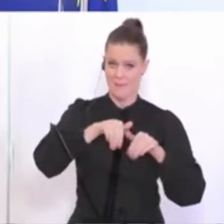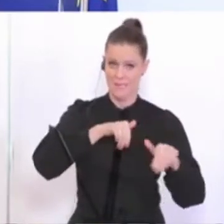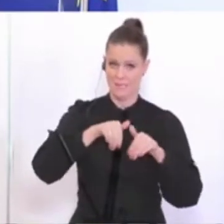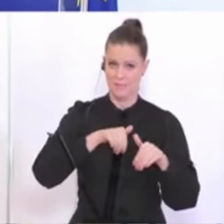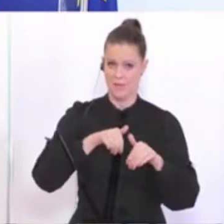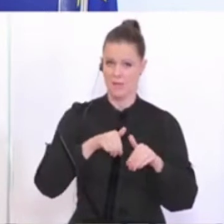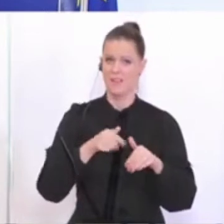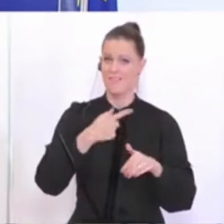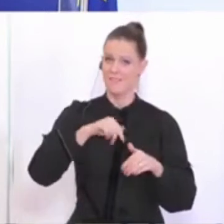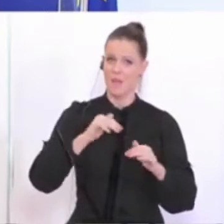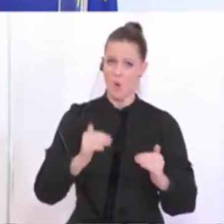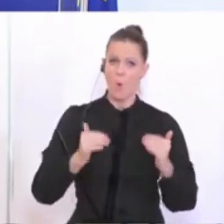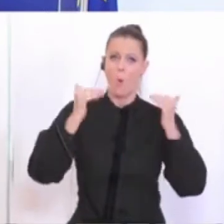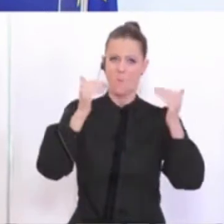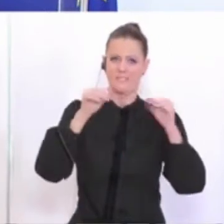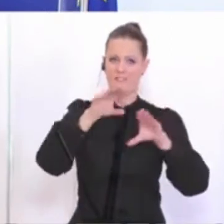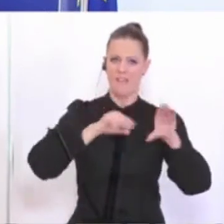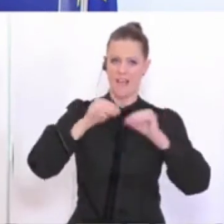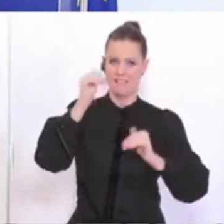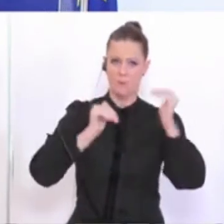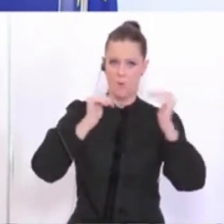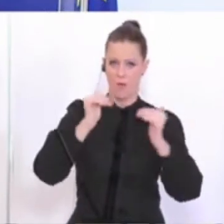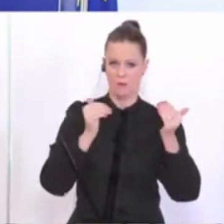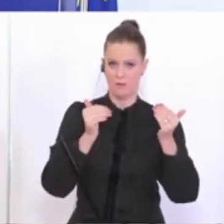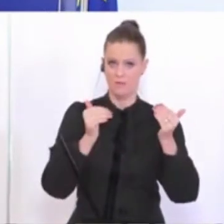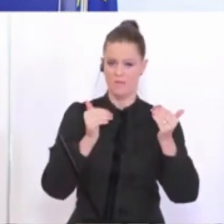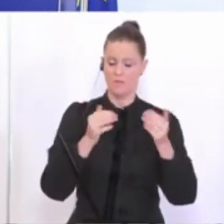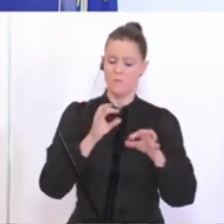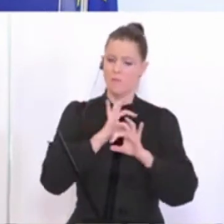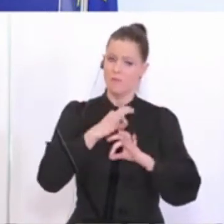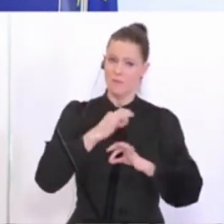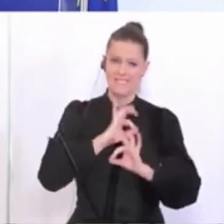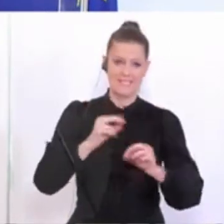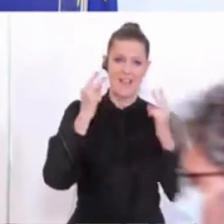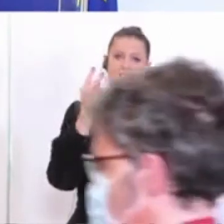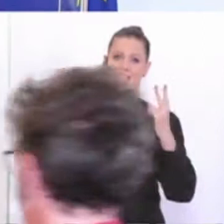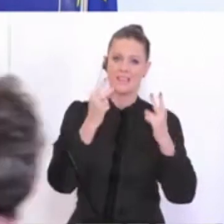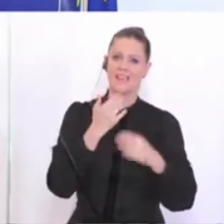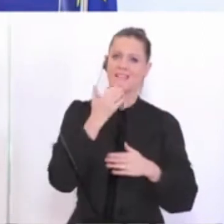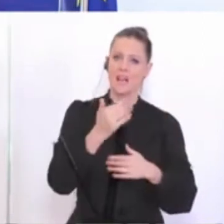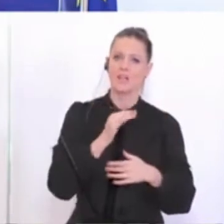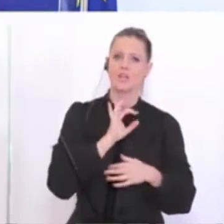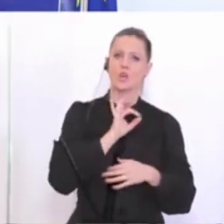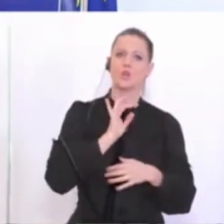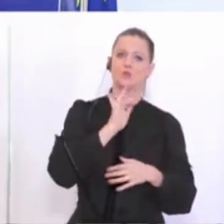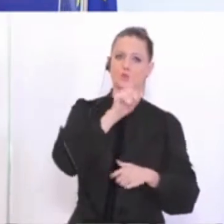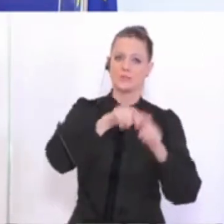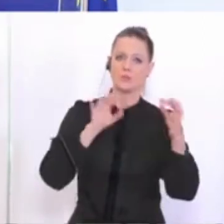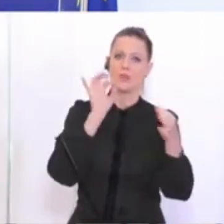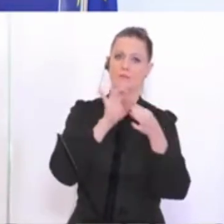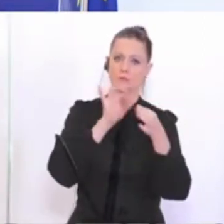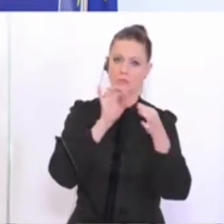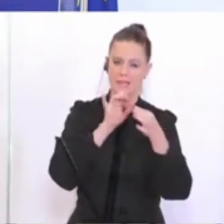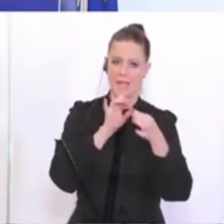sind wir oberste Vereinsbehörde. Und es ist mein großes Anliegen, Danke zu sagen, den Funktionärinnen und Funktionären, den Mitgliedern dieser Sportvereine,